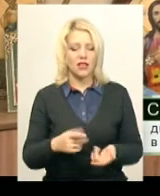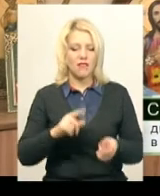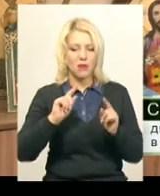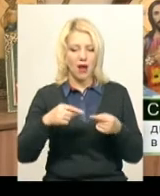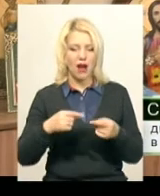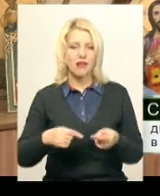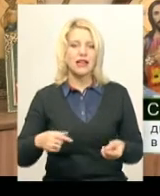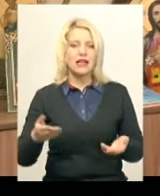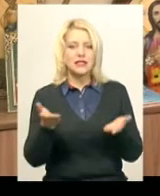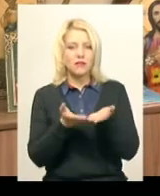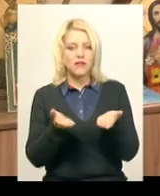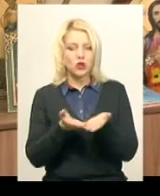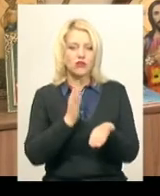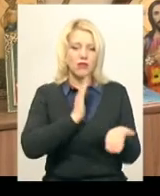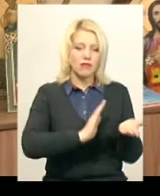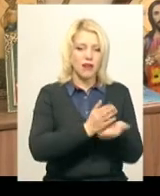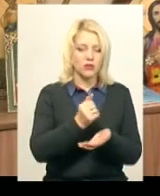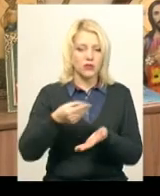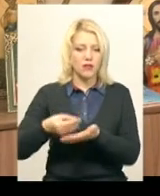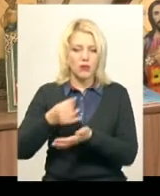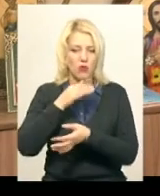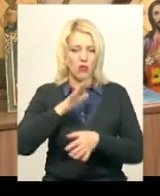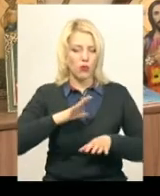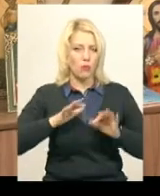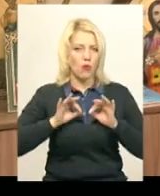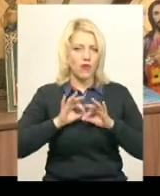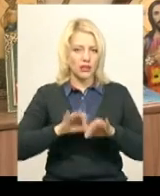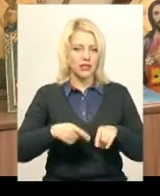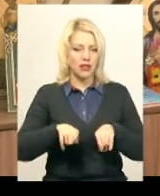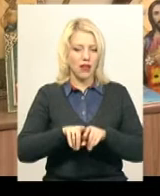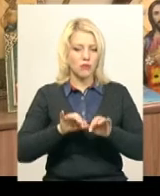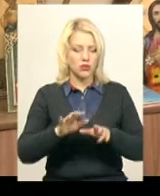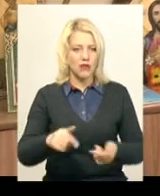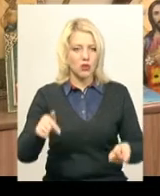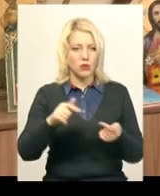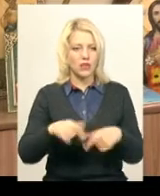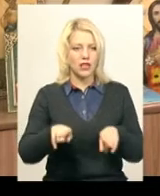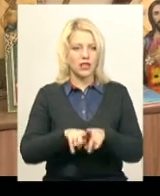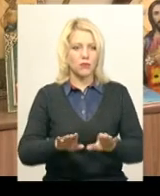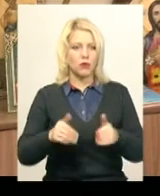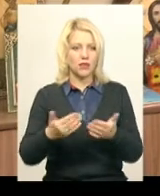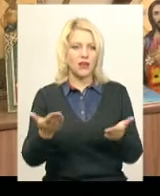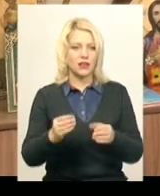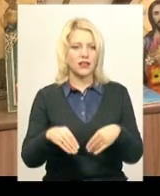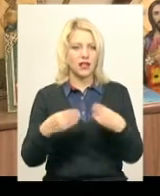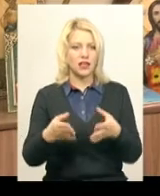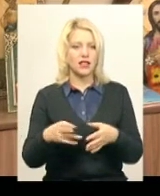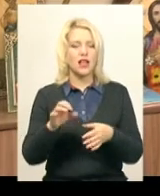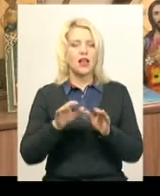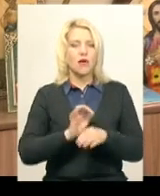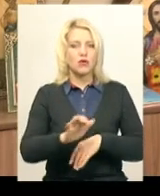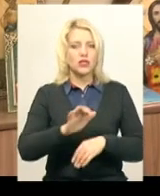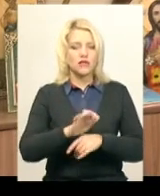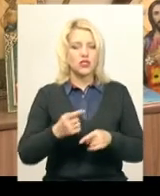якості і ціни, не могла бути проведена така процедура. Тому відповідно до тих пропозицій, які надавали поставщики